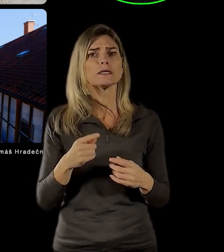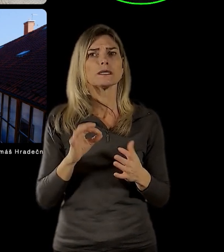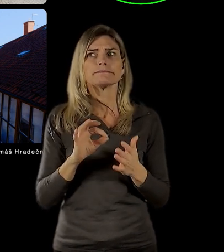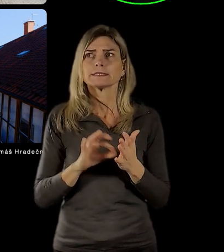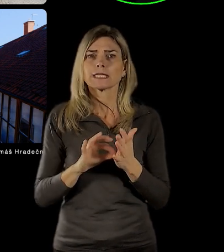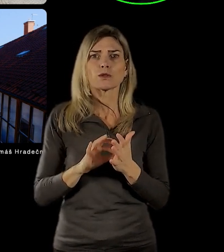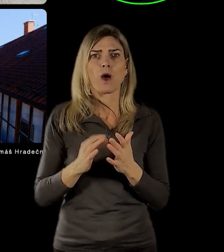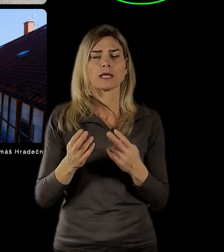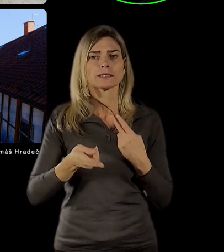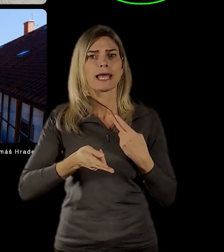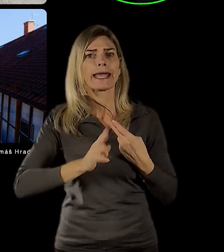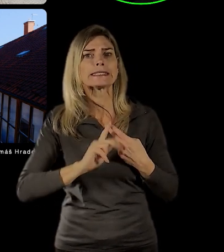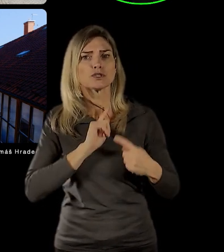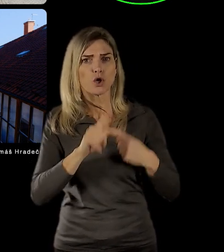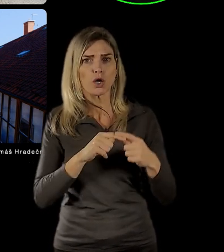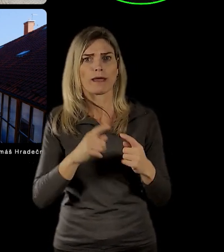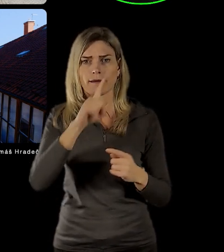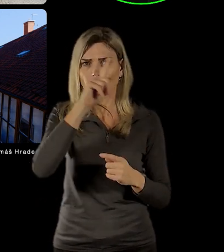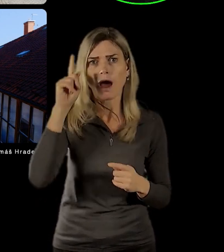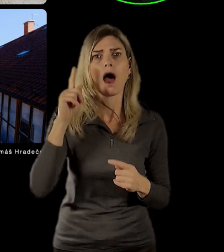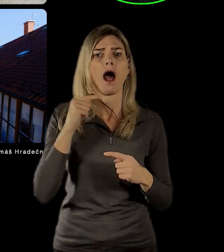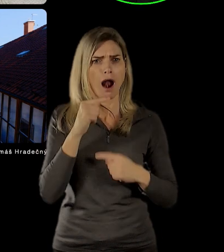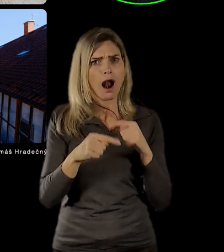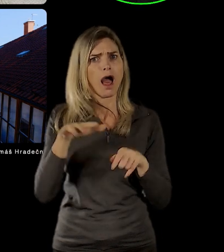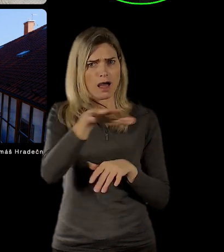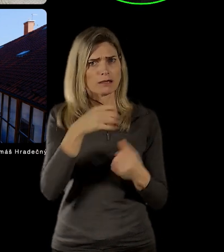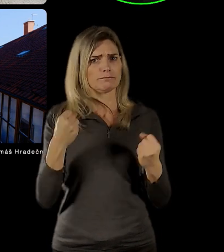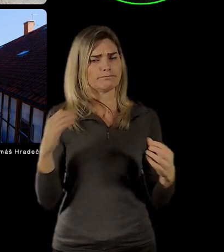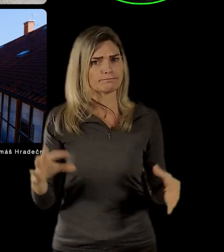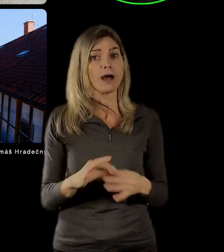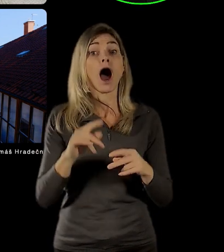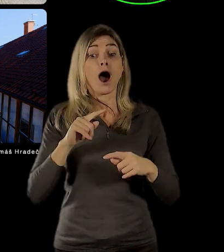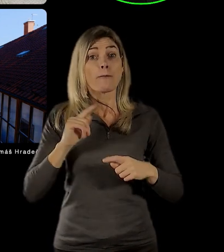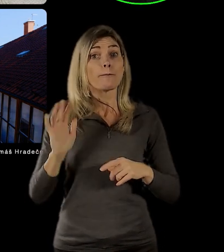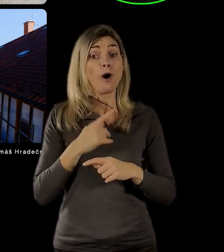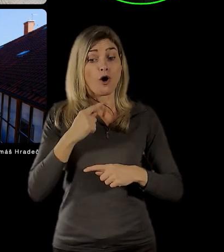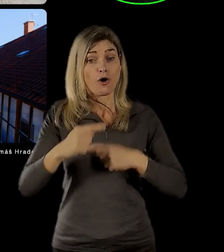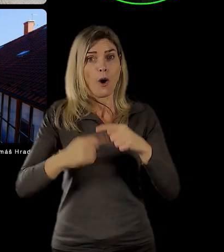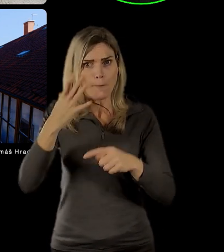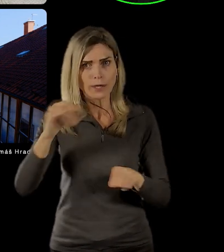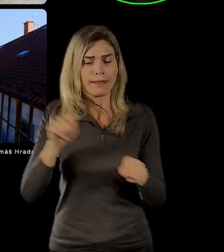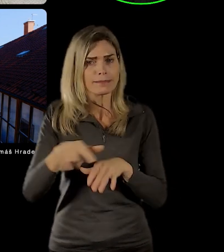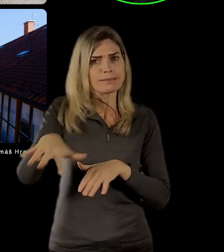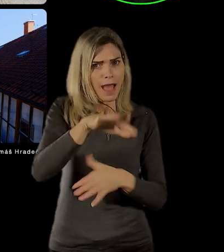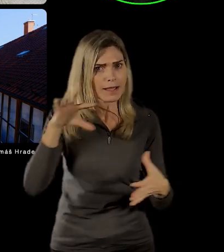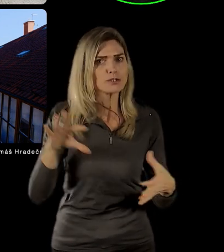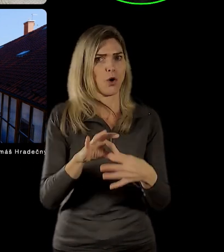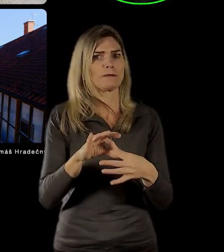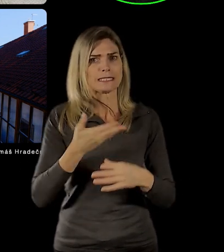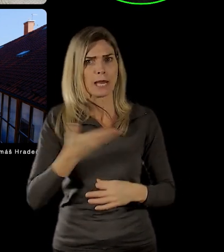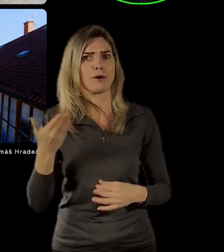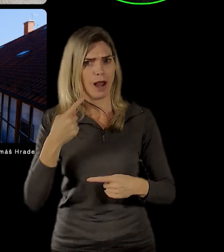řekněme zemí koruny české, ale i ty moderní. ten stav, který jsme